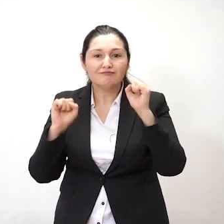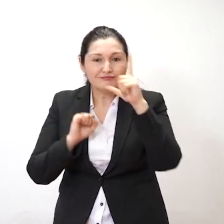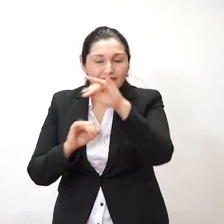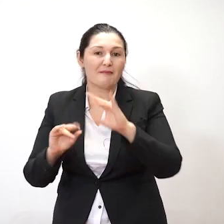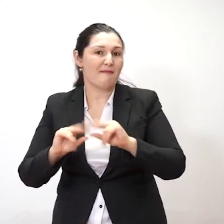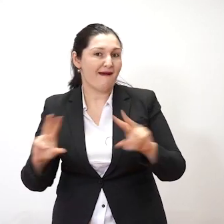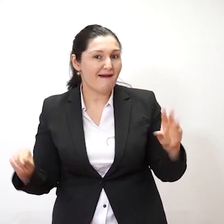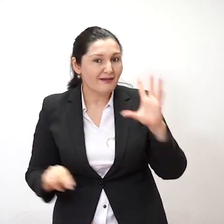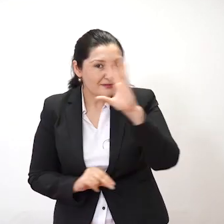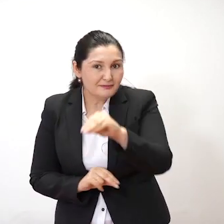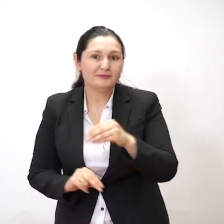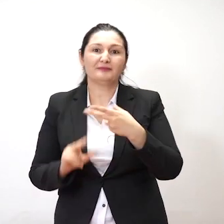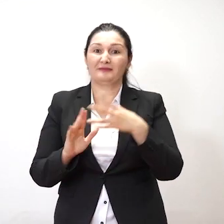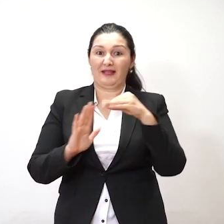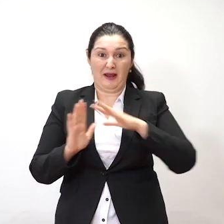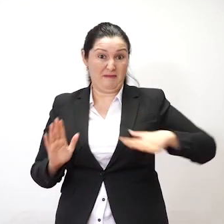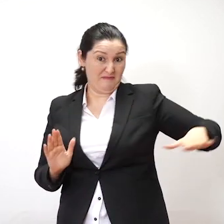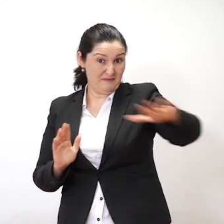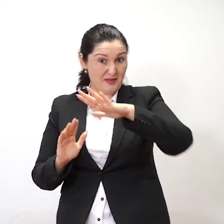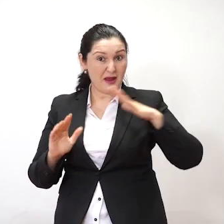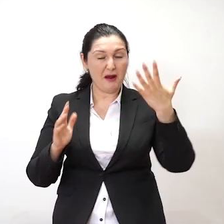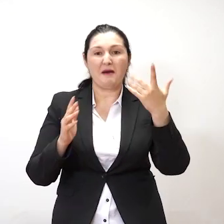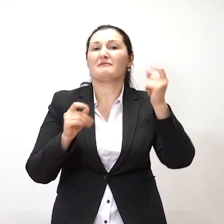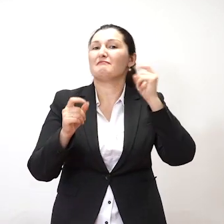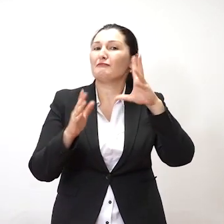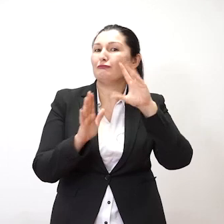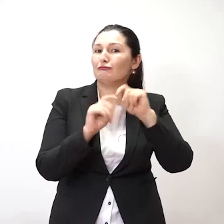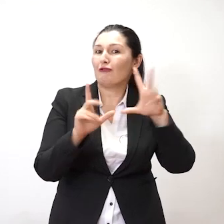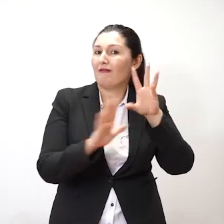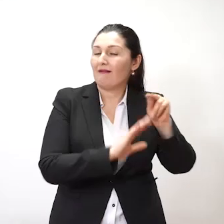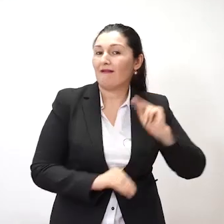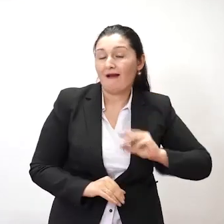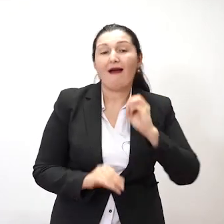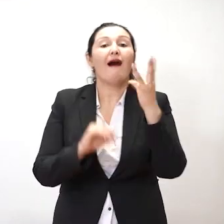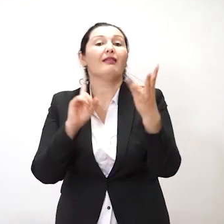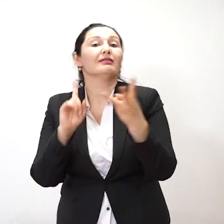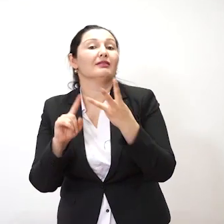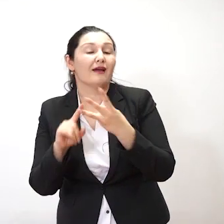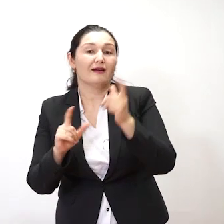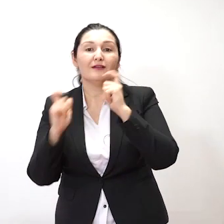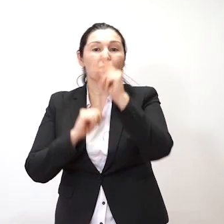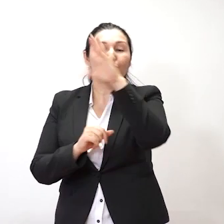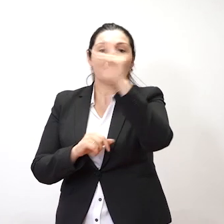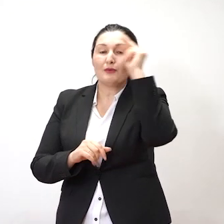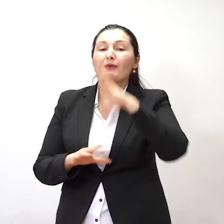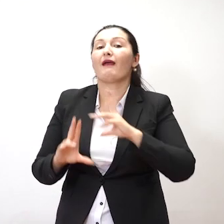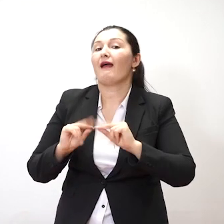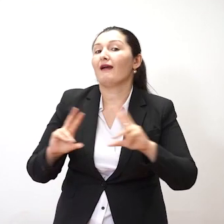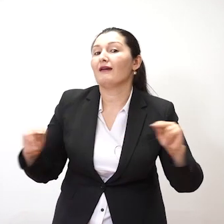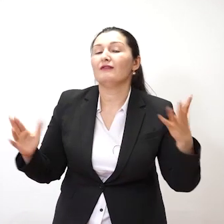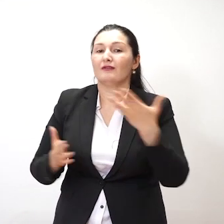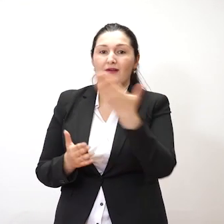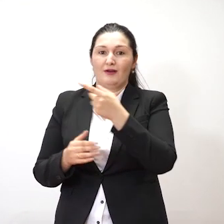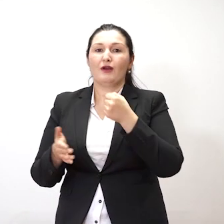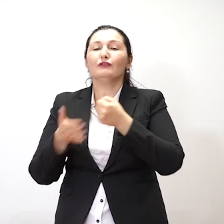در مکتب در مکتب در مکتب در موزگوری فکلتی